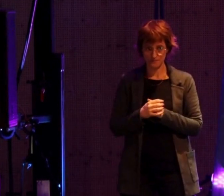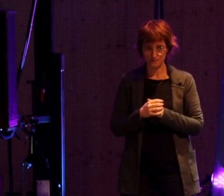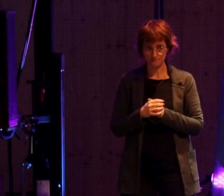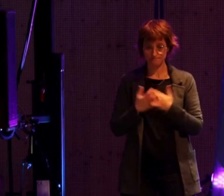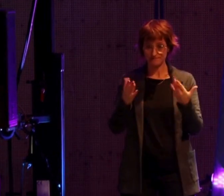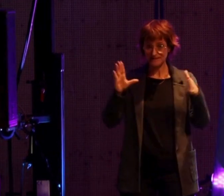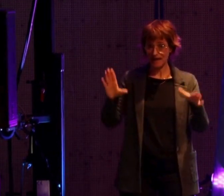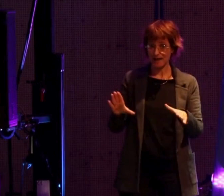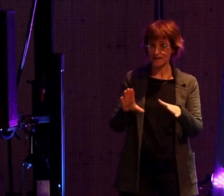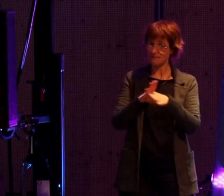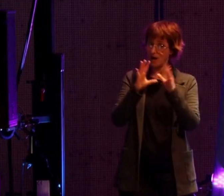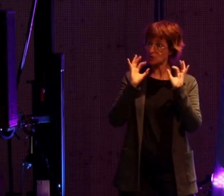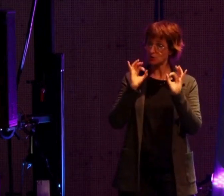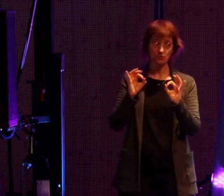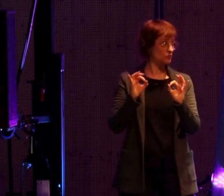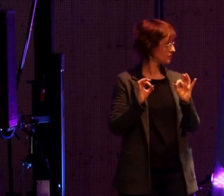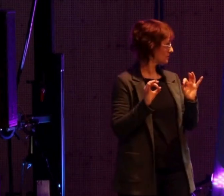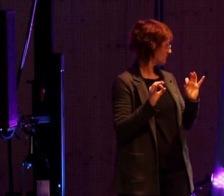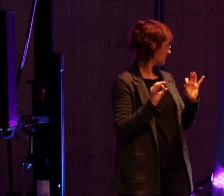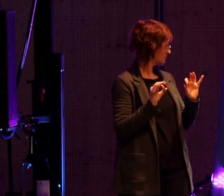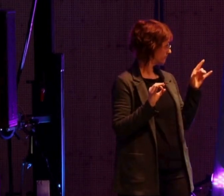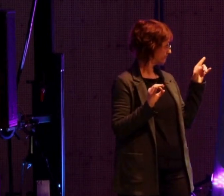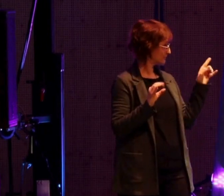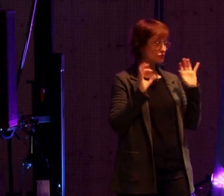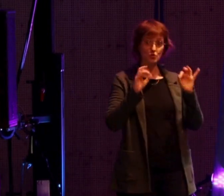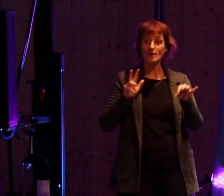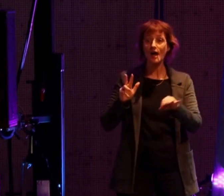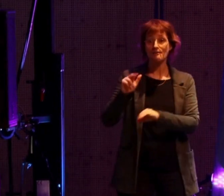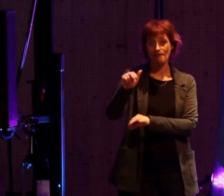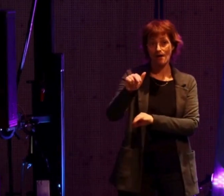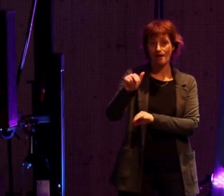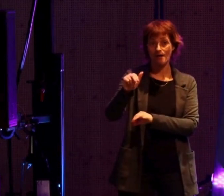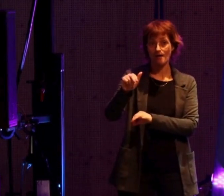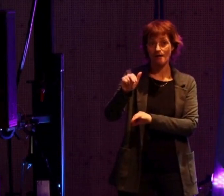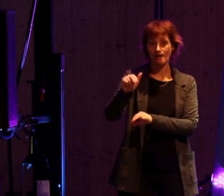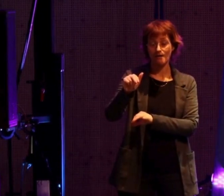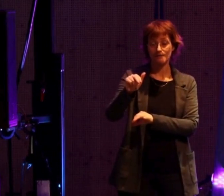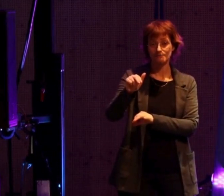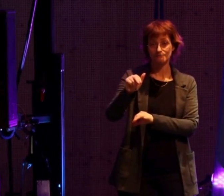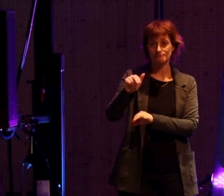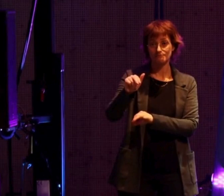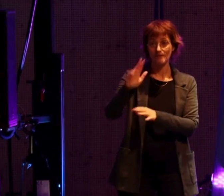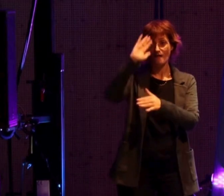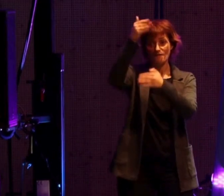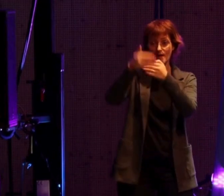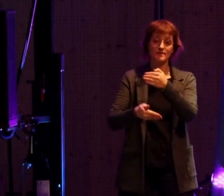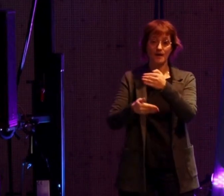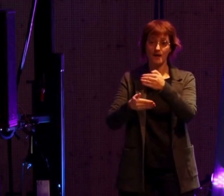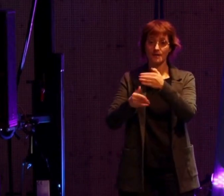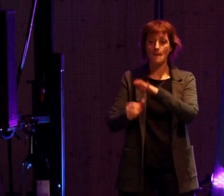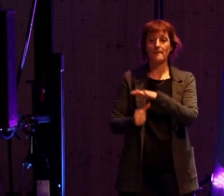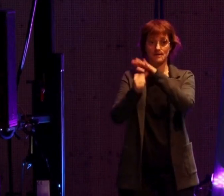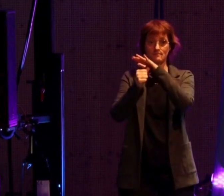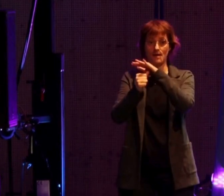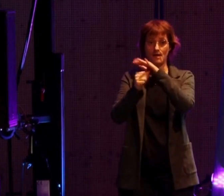C'est une image qui est fidèle à ce que sera la façade avant, la façade principale du